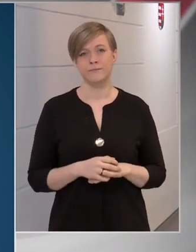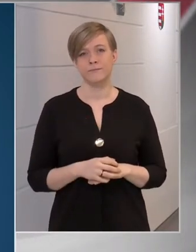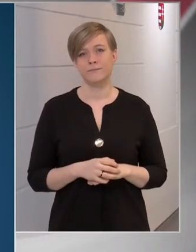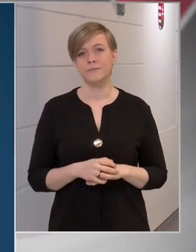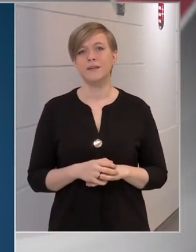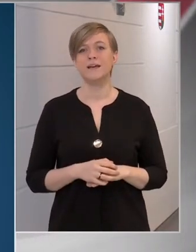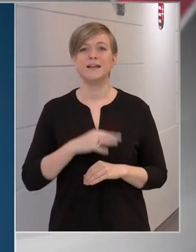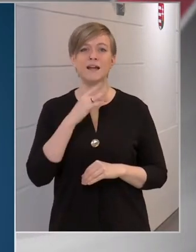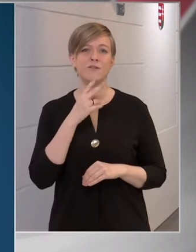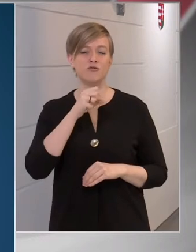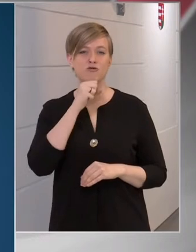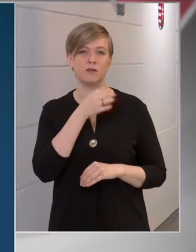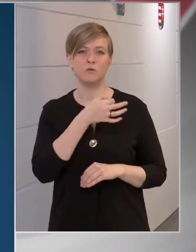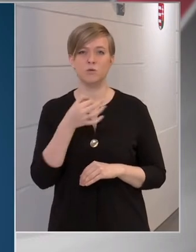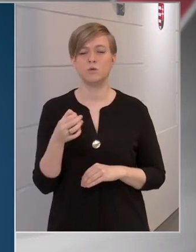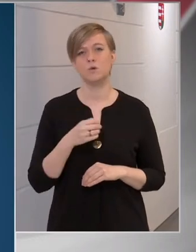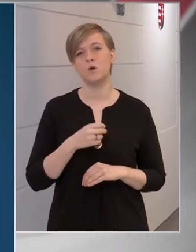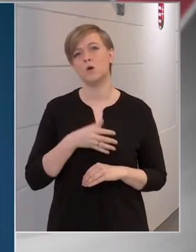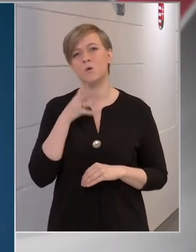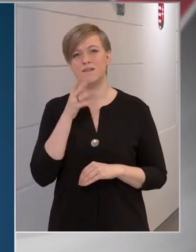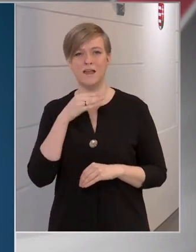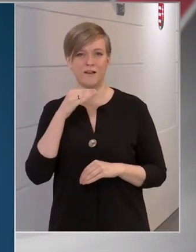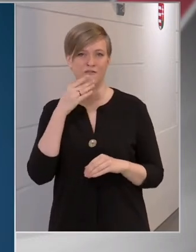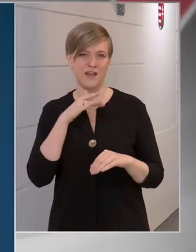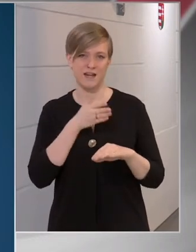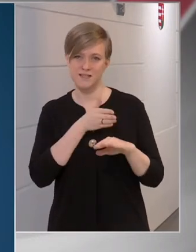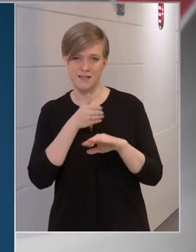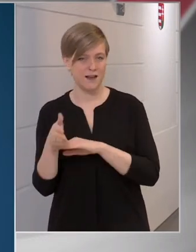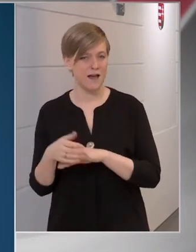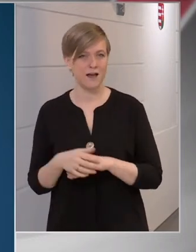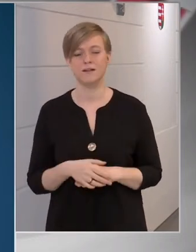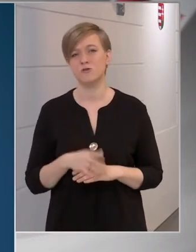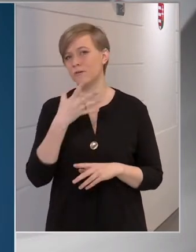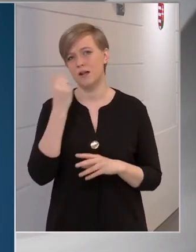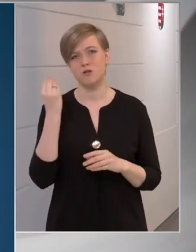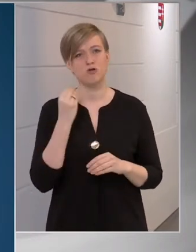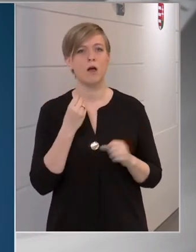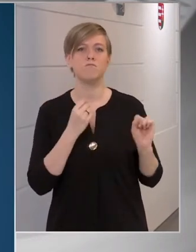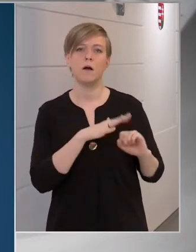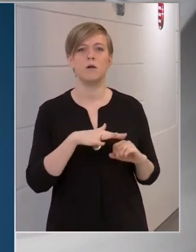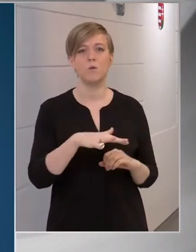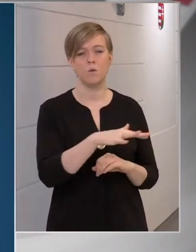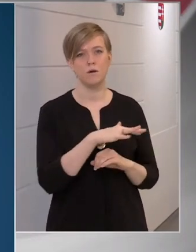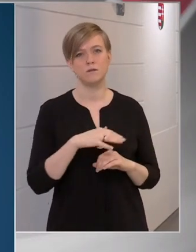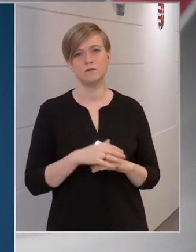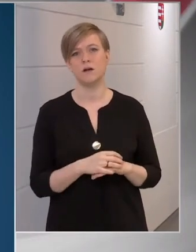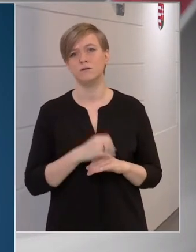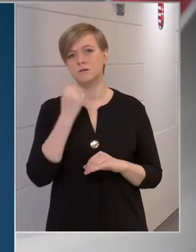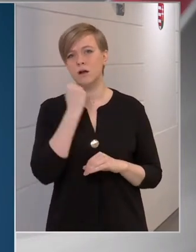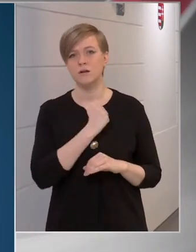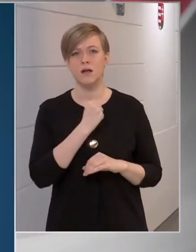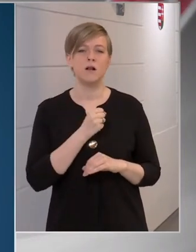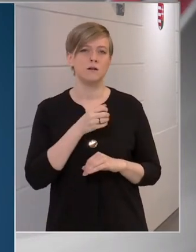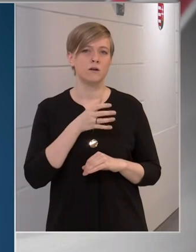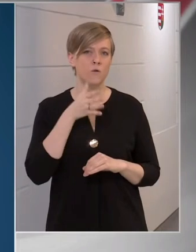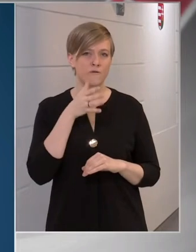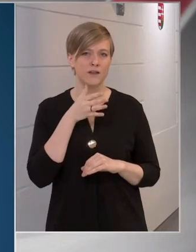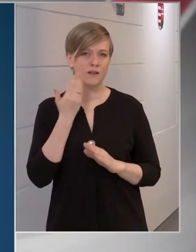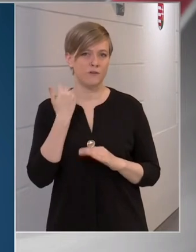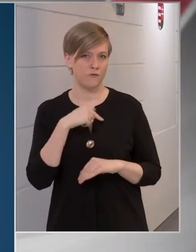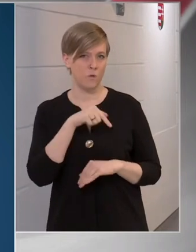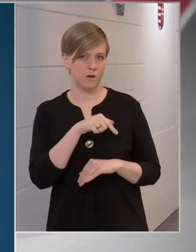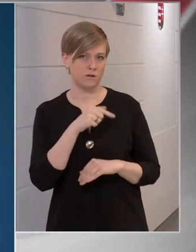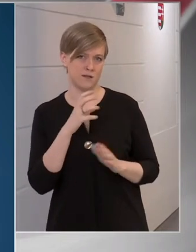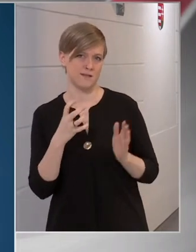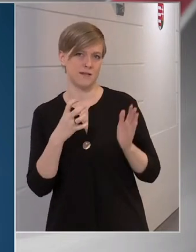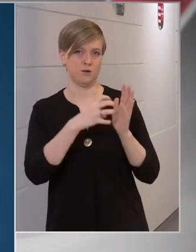Révés Sándortól, Kőszeg Ferencén át, és ne felejtsük el, hogy itt azért a baloldalnak hosszú ideig az a Daniel Cohn-Bendit volt az